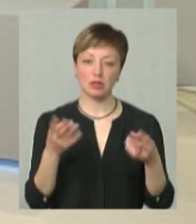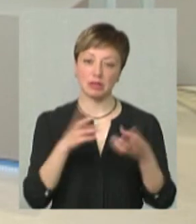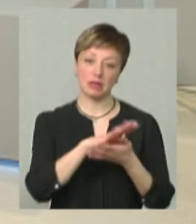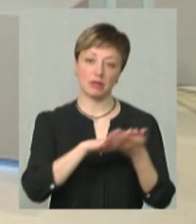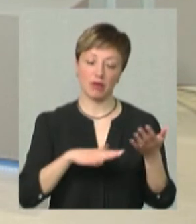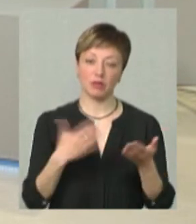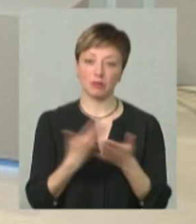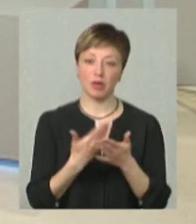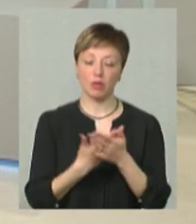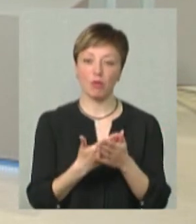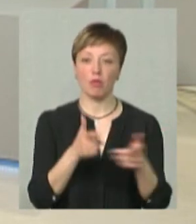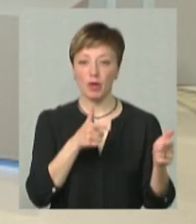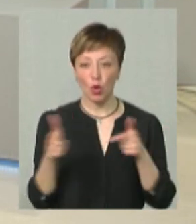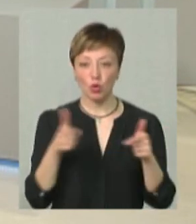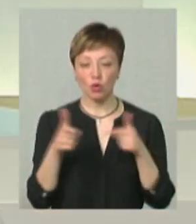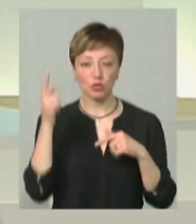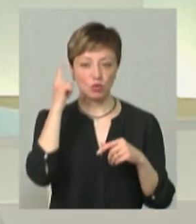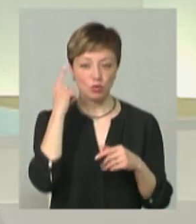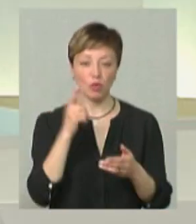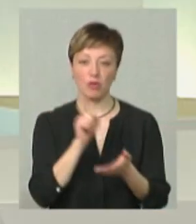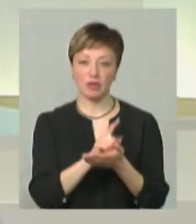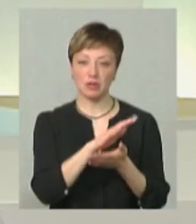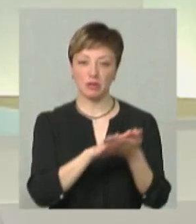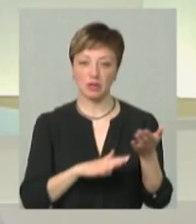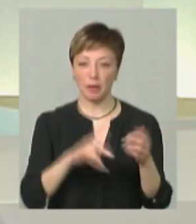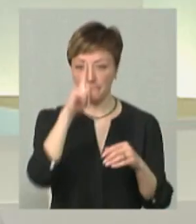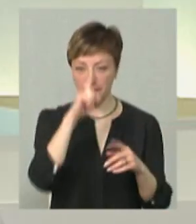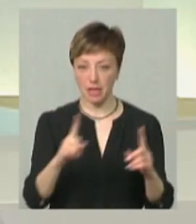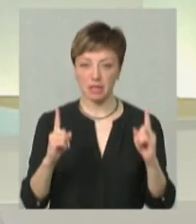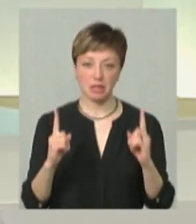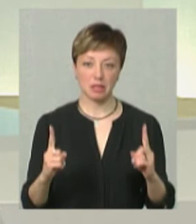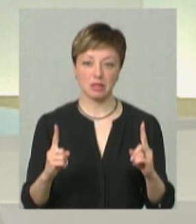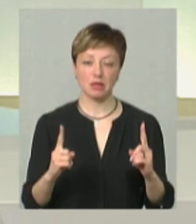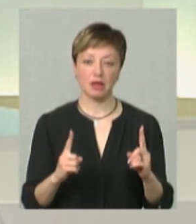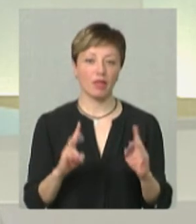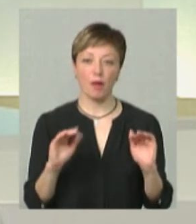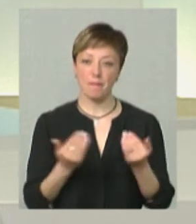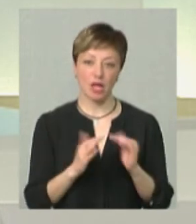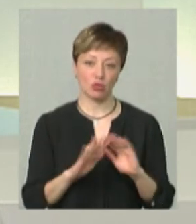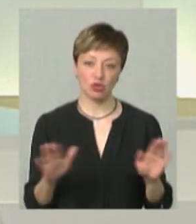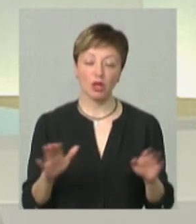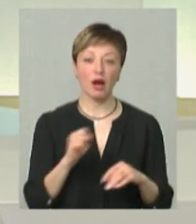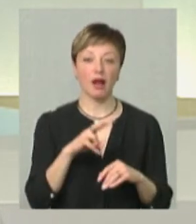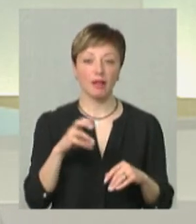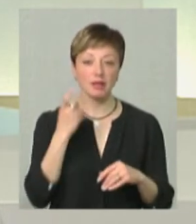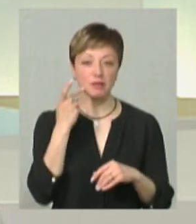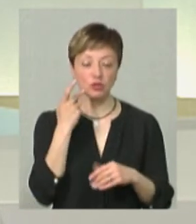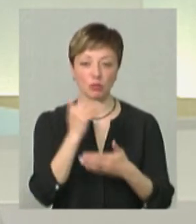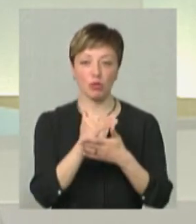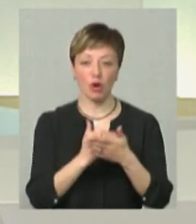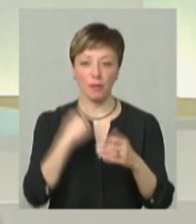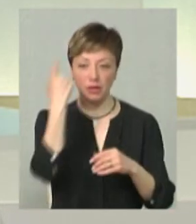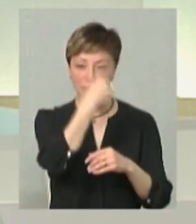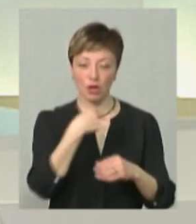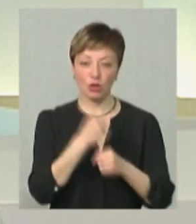Це тривалість, якщо повноцінна підготовка, я думаю, вона порядка місяця повинна тривати, не менше. Але завжди програму